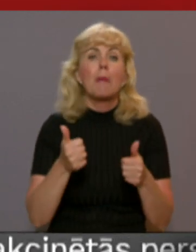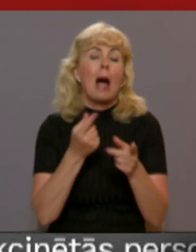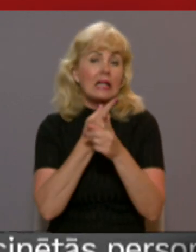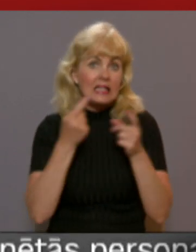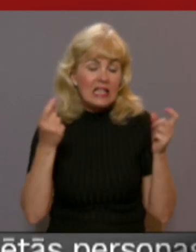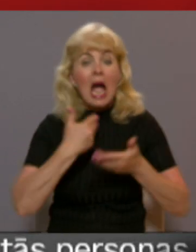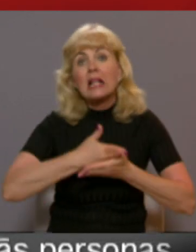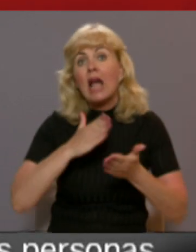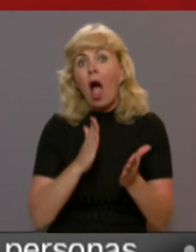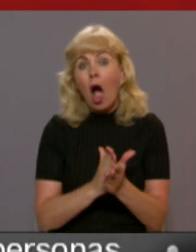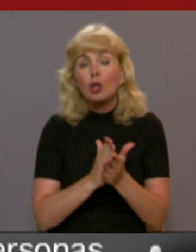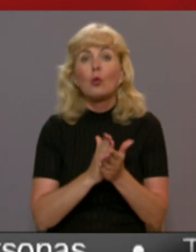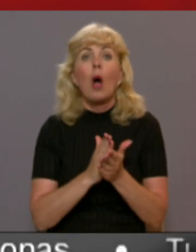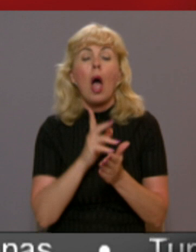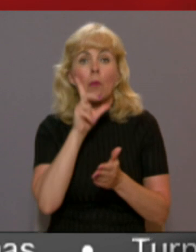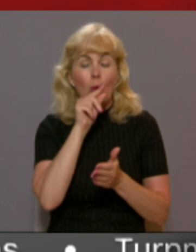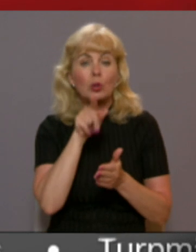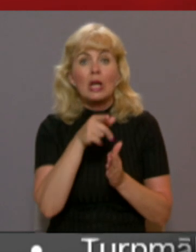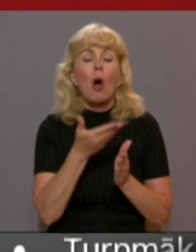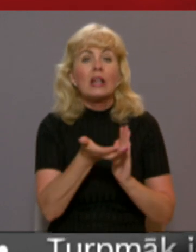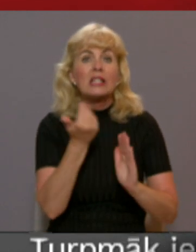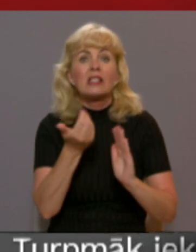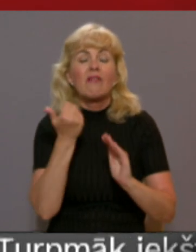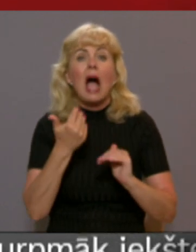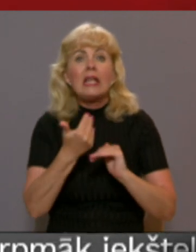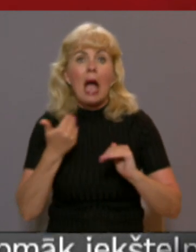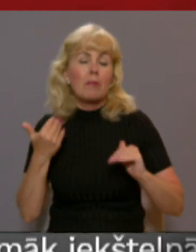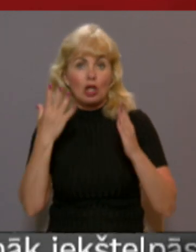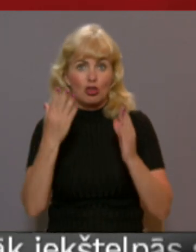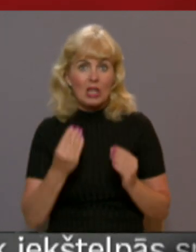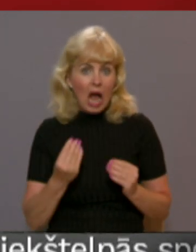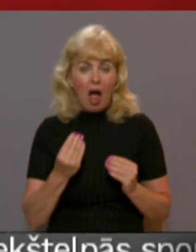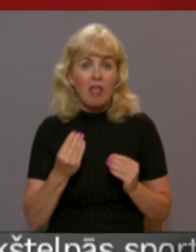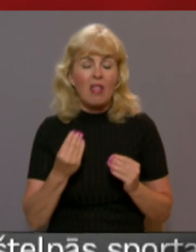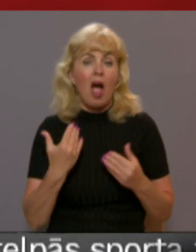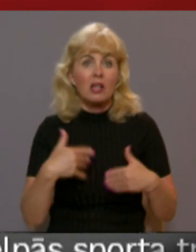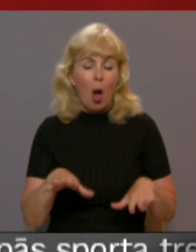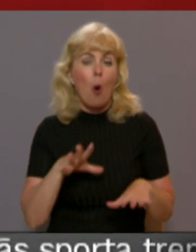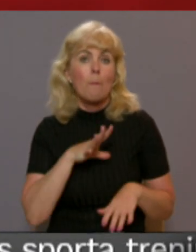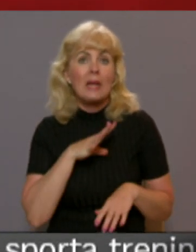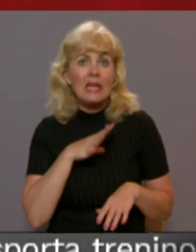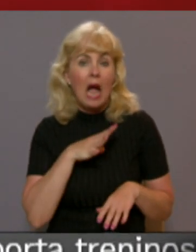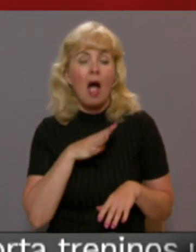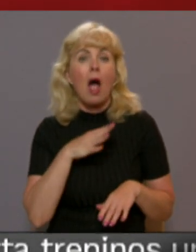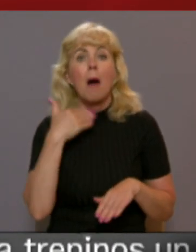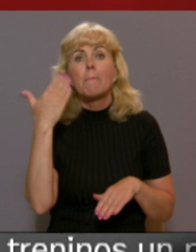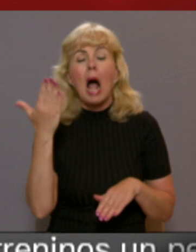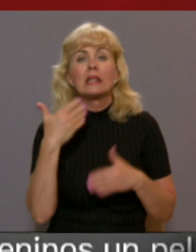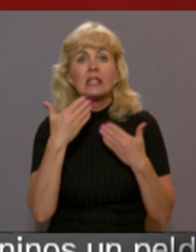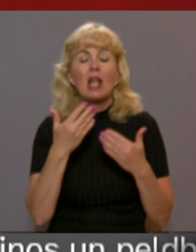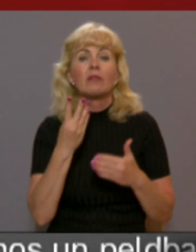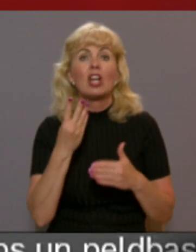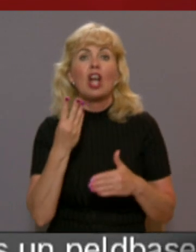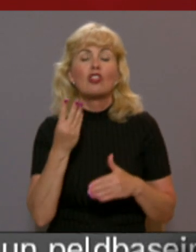lielākā daļa bija izvāgtīja vietriekšajās dienā sārā. Tāpēc obiezi dienām runa tikai par